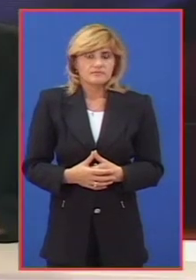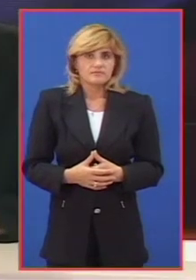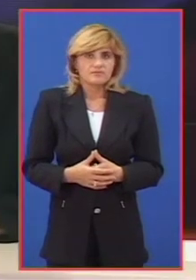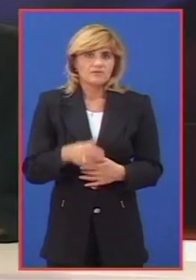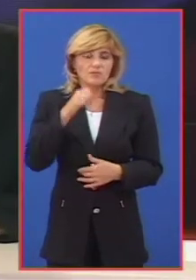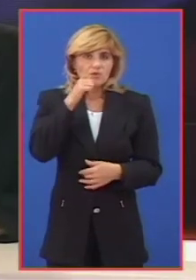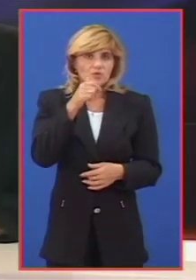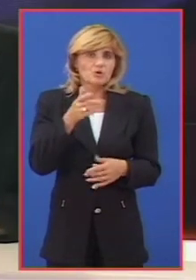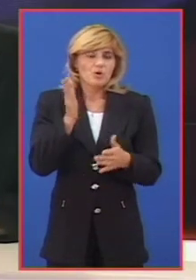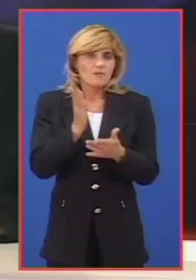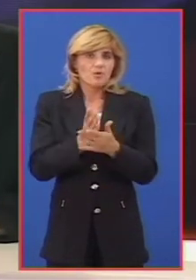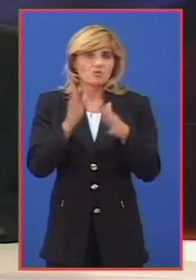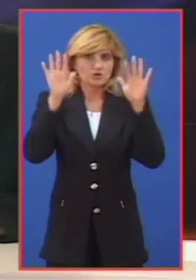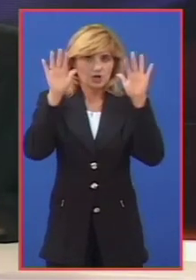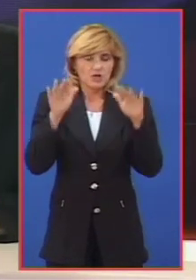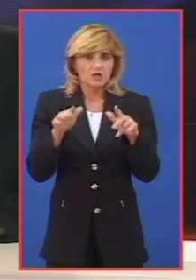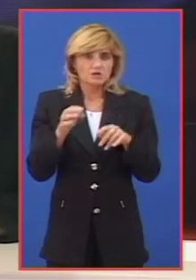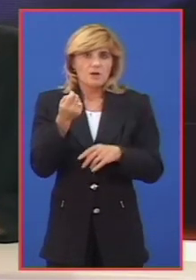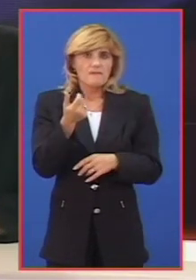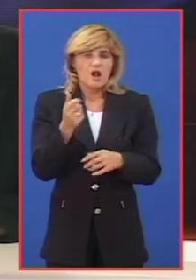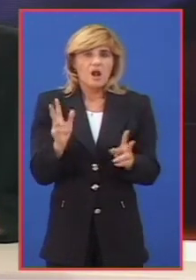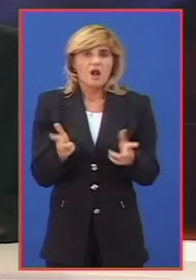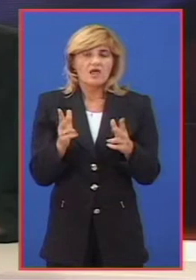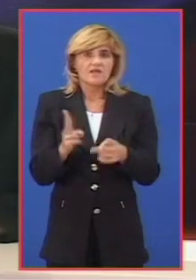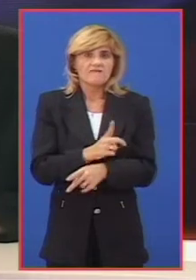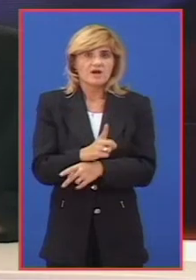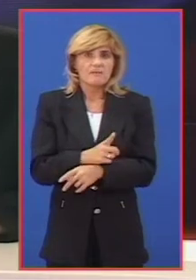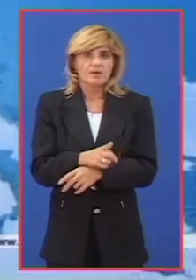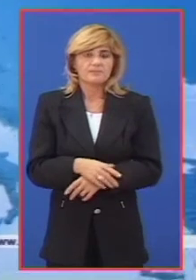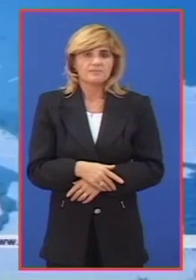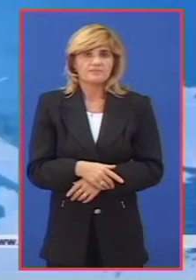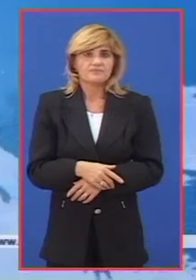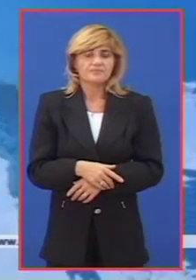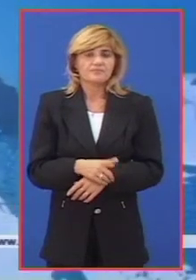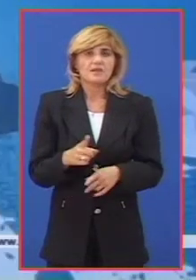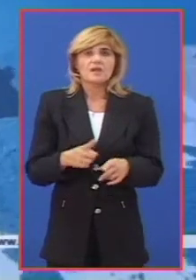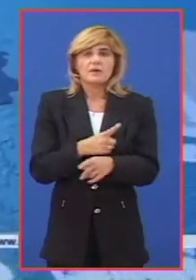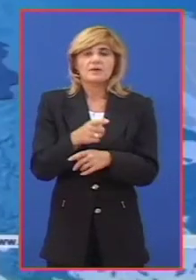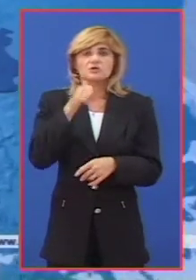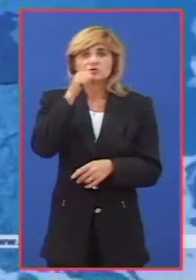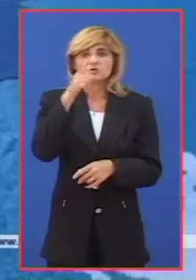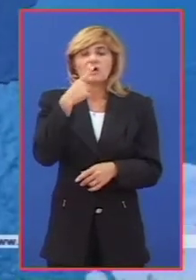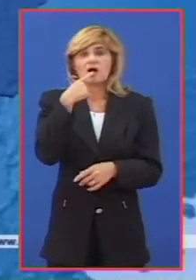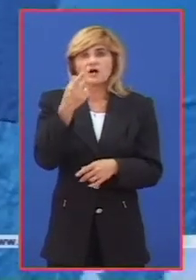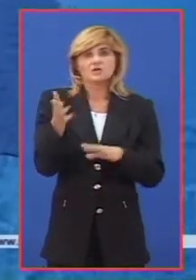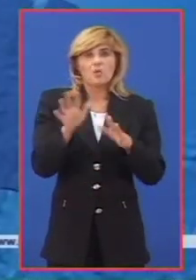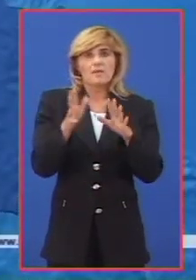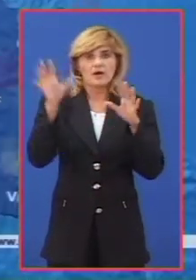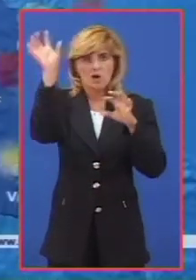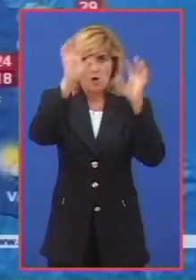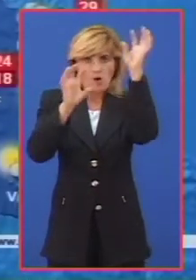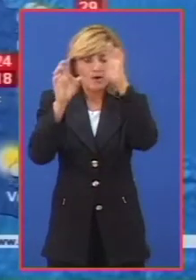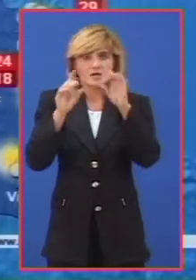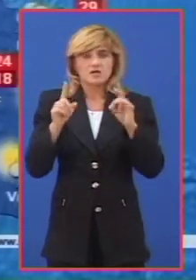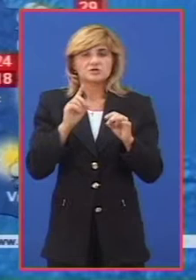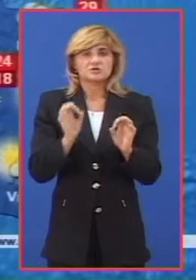Sutra je moguća kiša i malo hladnije vreme. Meteorolozi za sutra najavljuju umereno oblačno i sveže